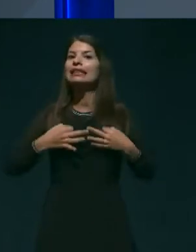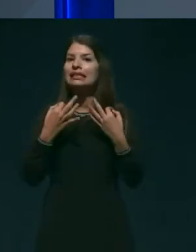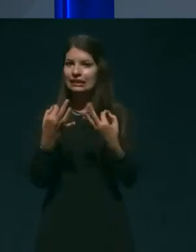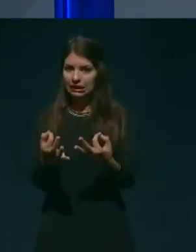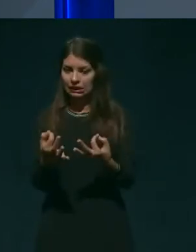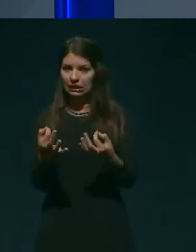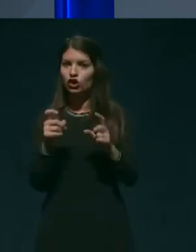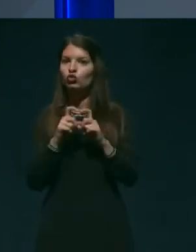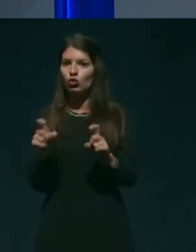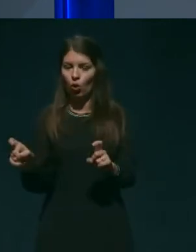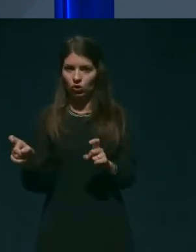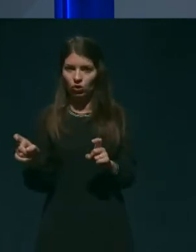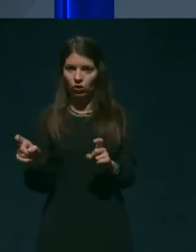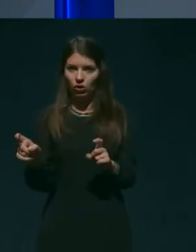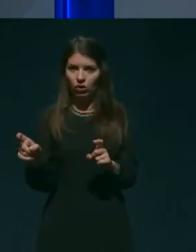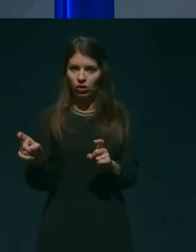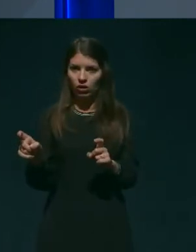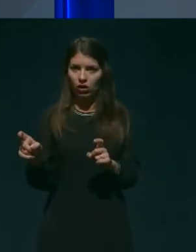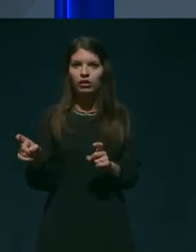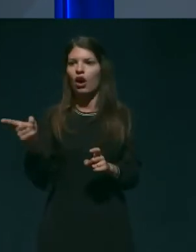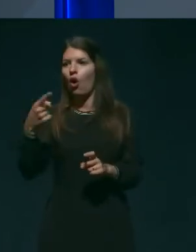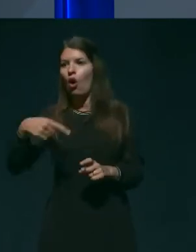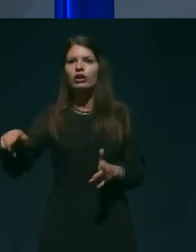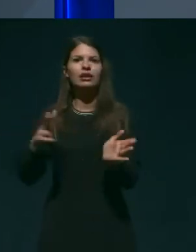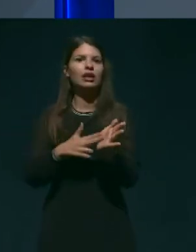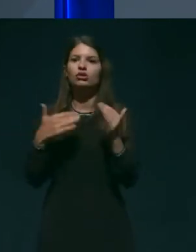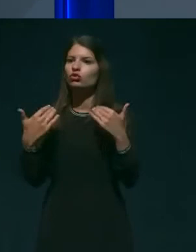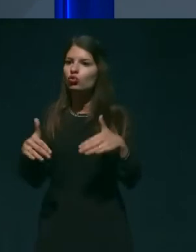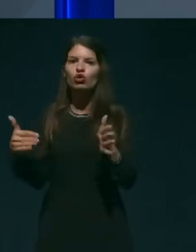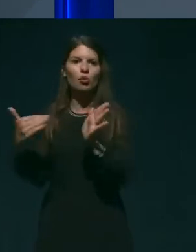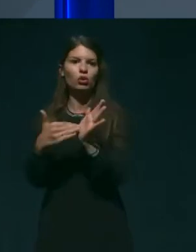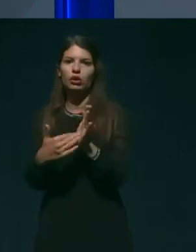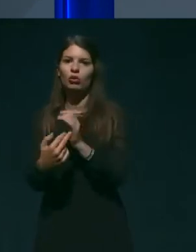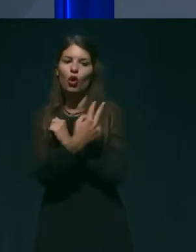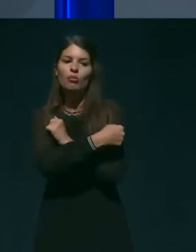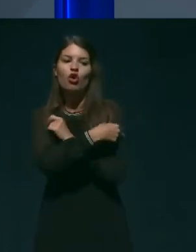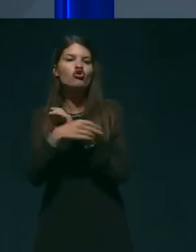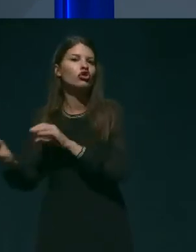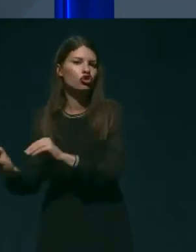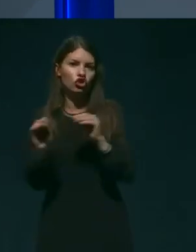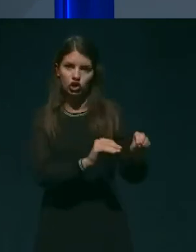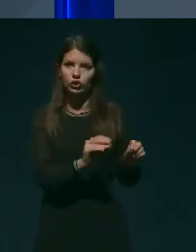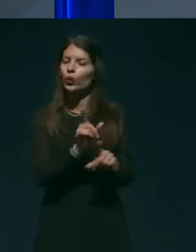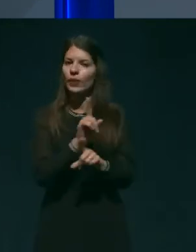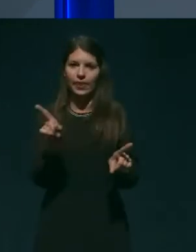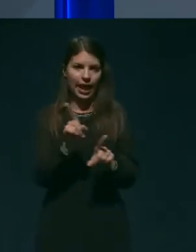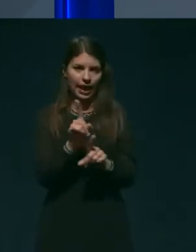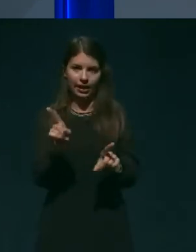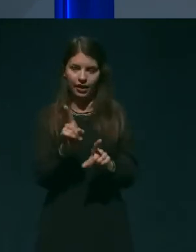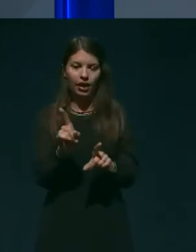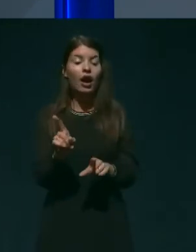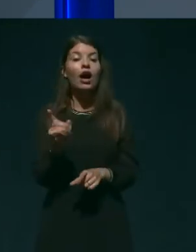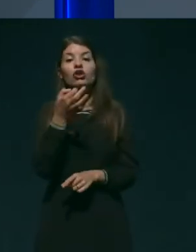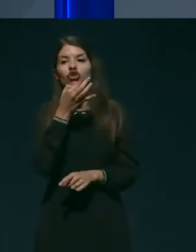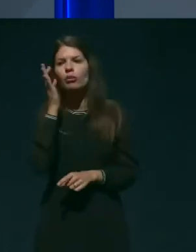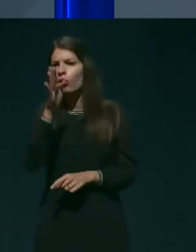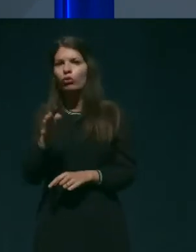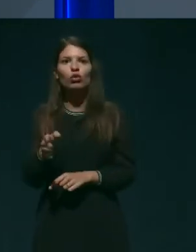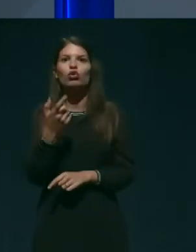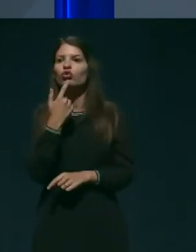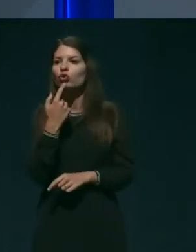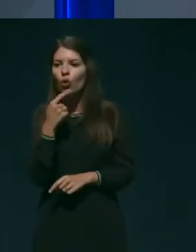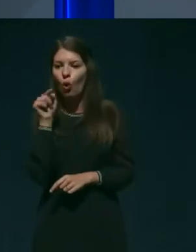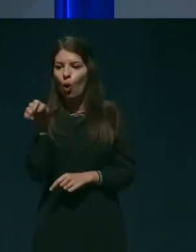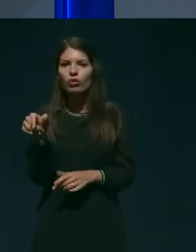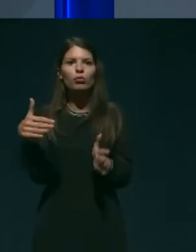premeščali, ker bolnišnico potrbujejo. To bo šlo tako kot vedno. V vsakem primeru, kdorkoli bolnišnico potrbuje,